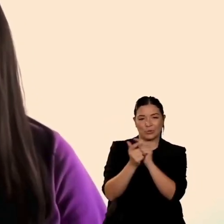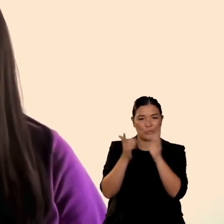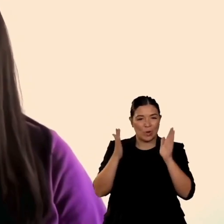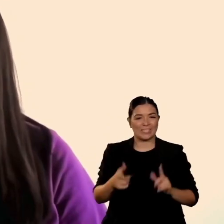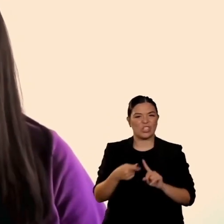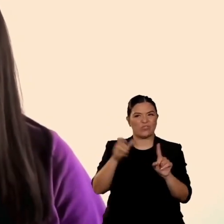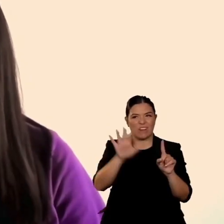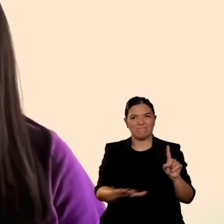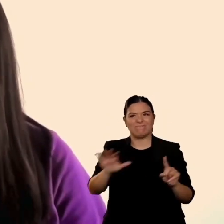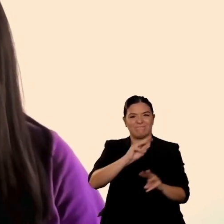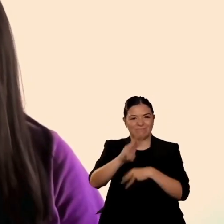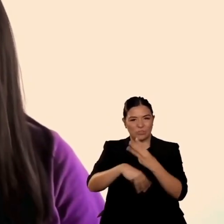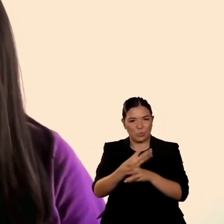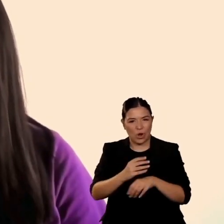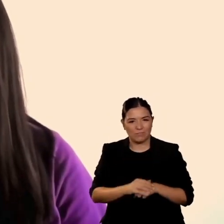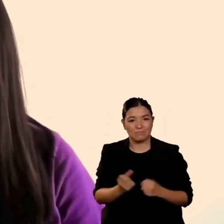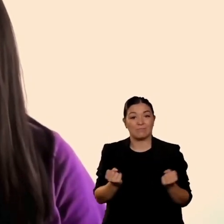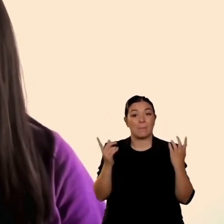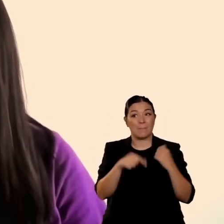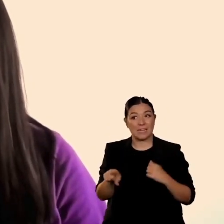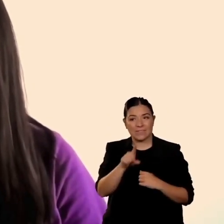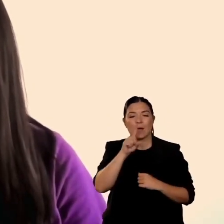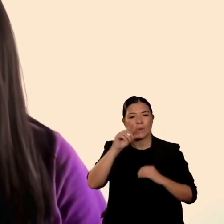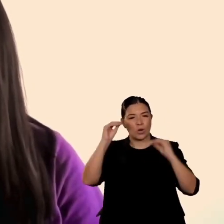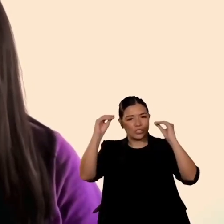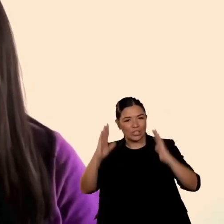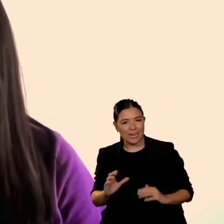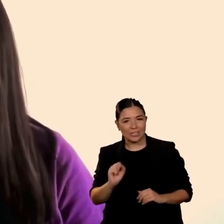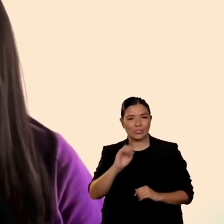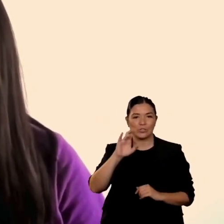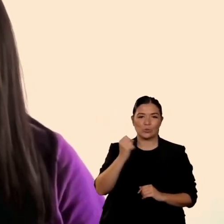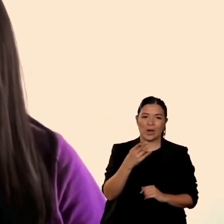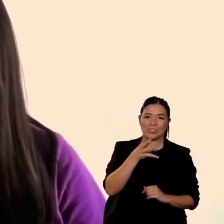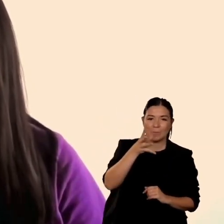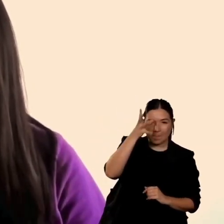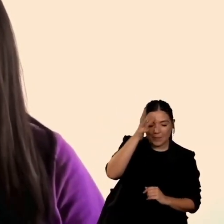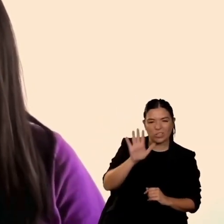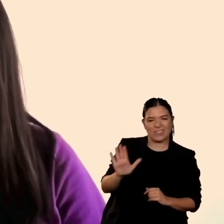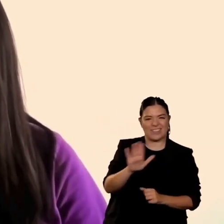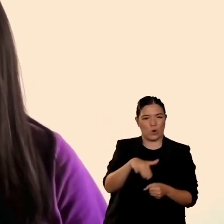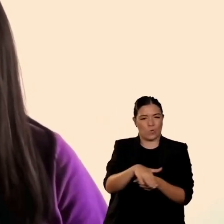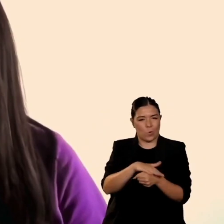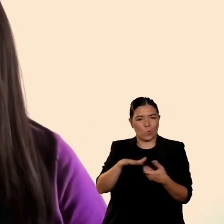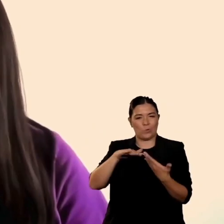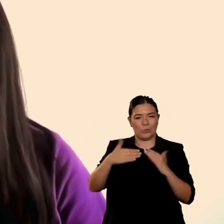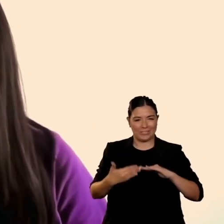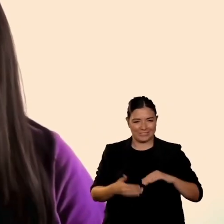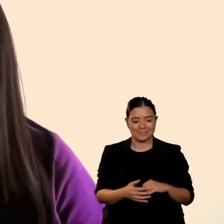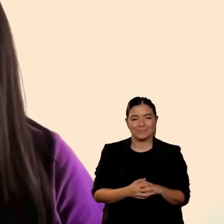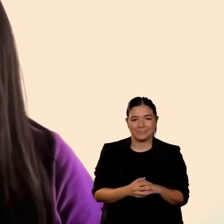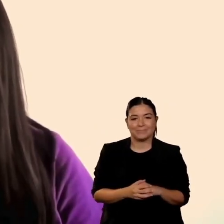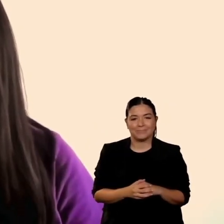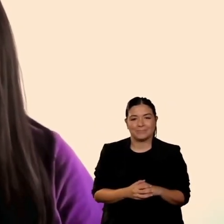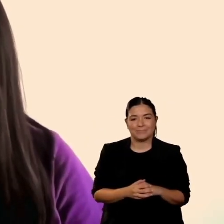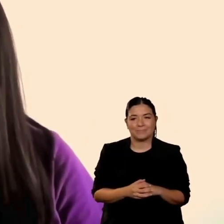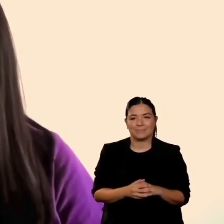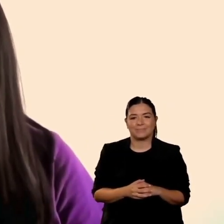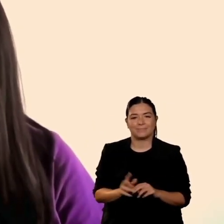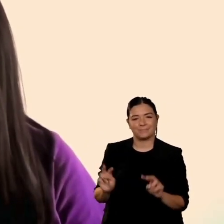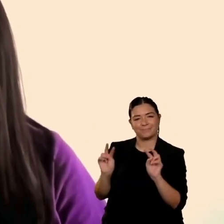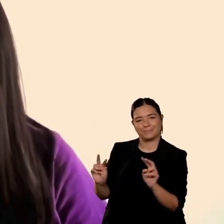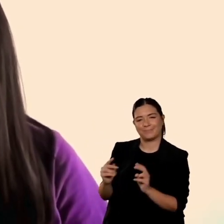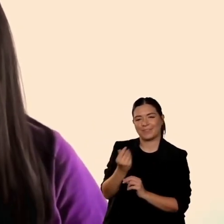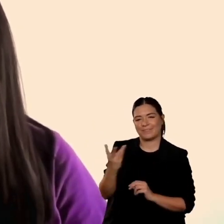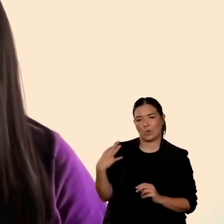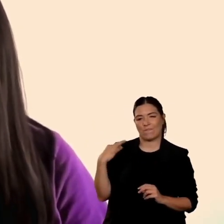di alcuni dei traduttori volontari e perché hanno deciso di tradurre le proprie lingue ascolteremo da Kristen una